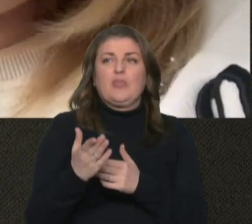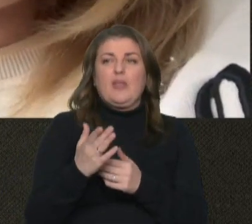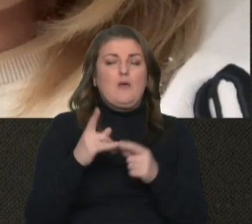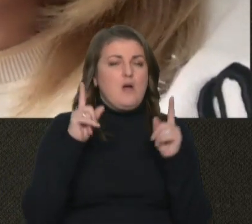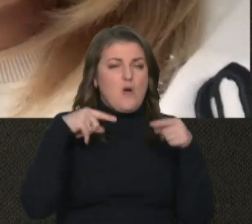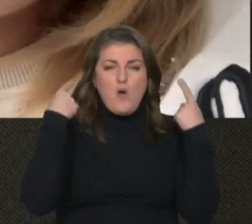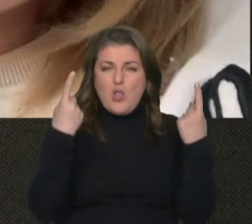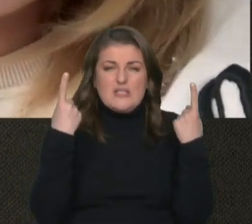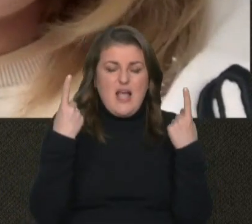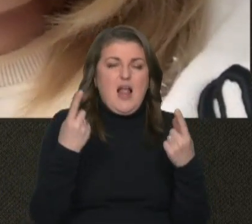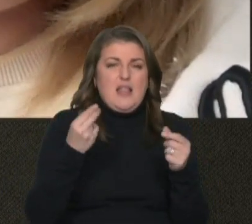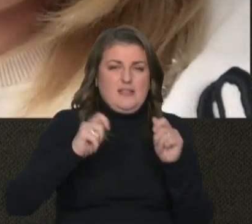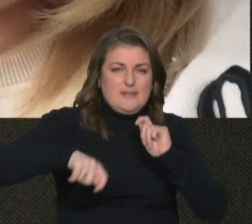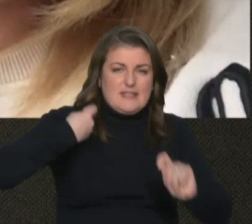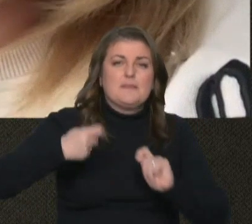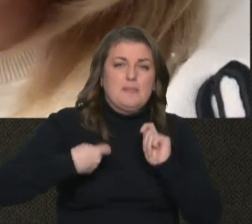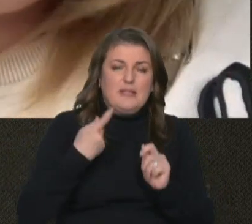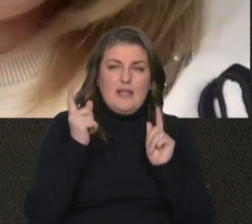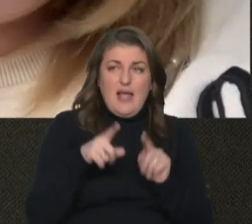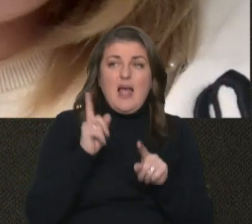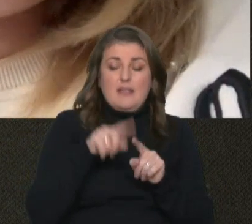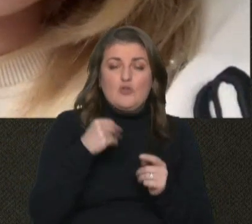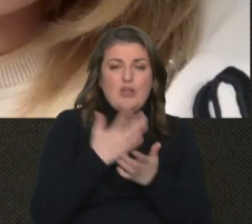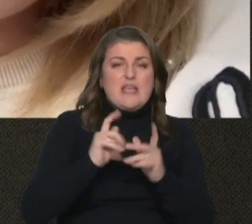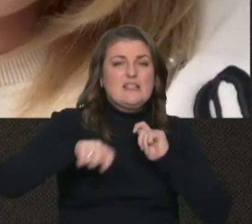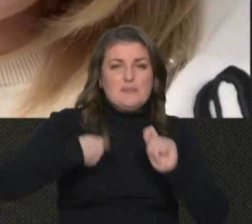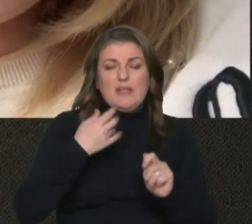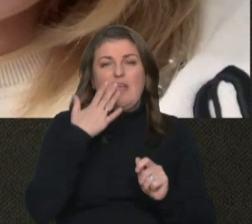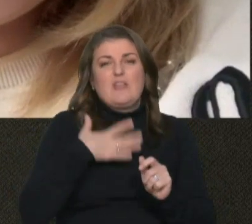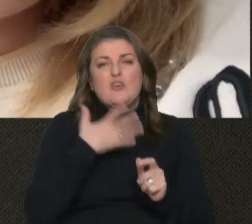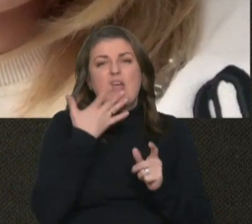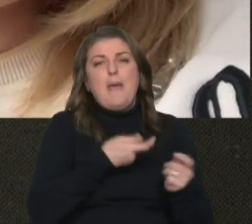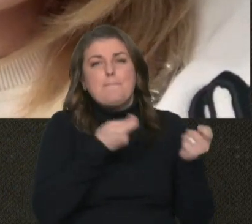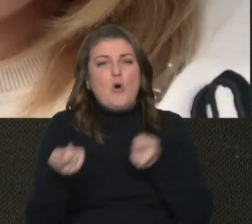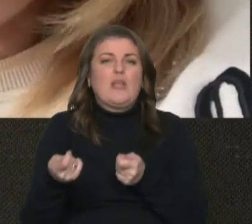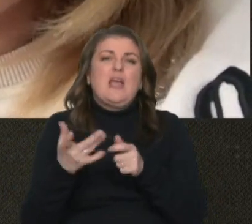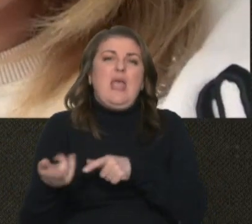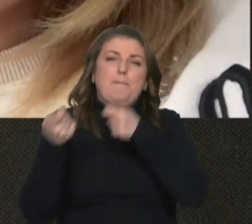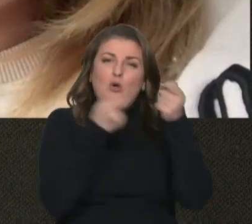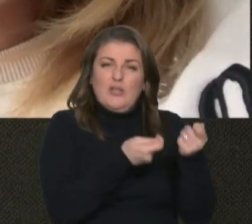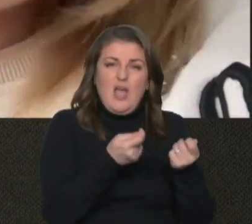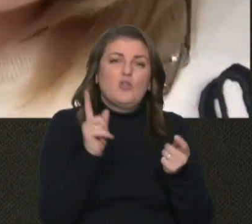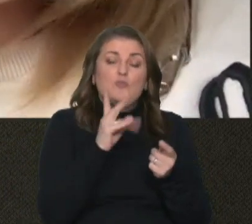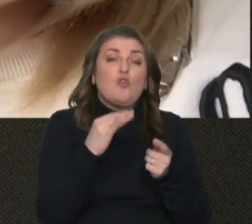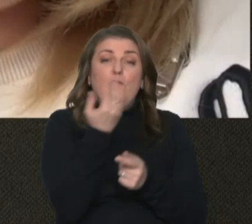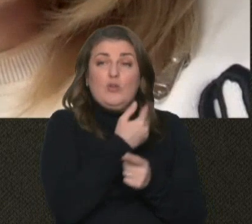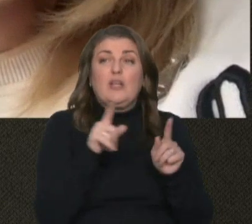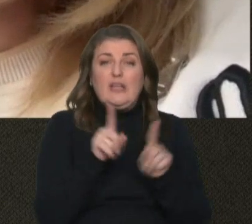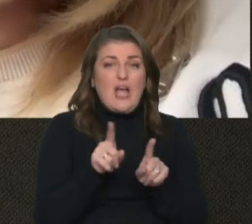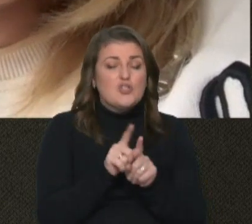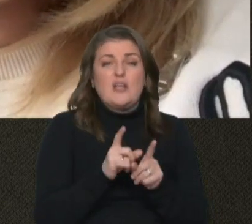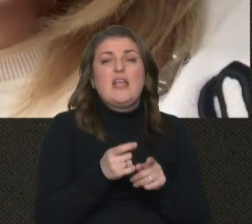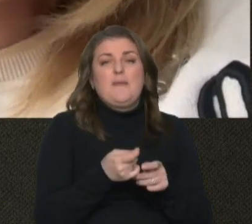Колосальні збитки. Також є збитки і в наших експортерів, і імпортерів. Тому що вони теж